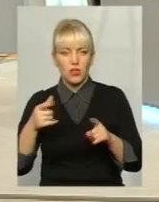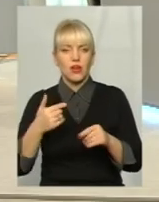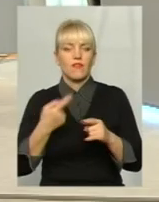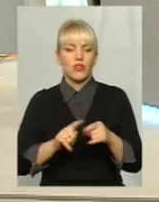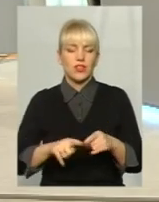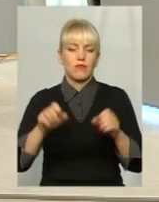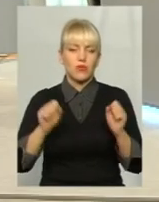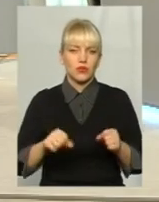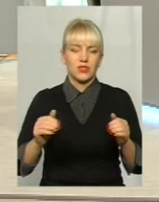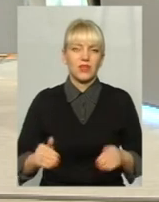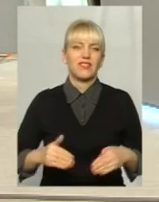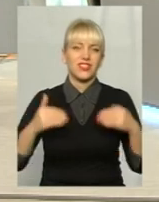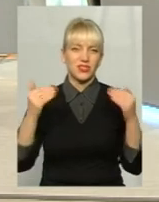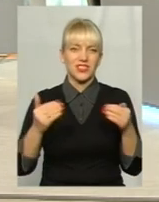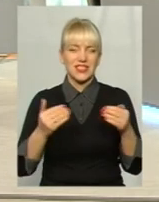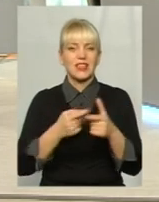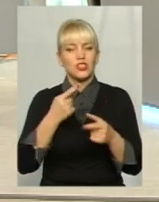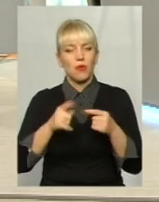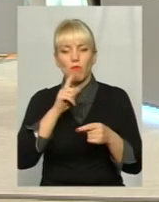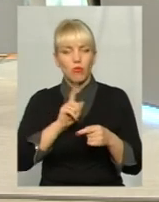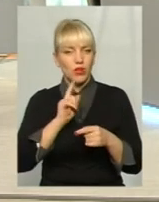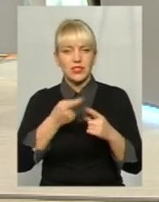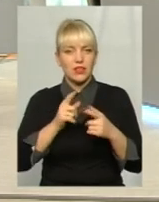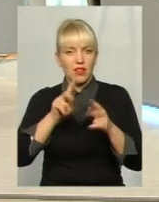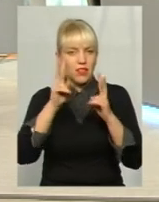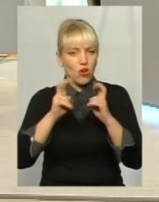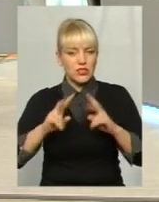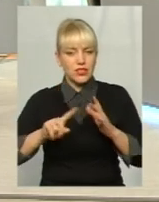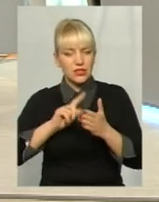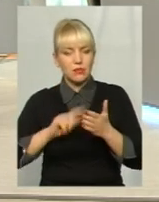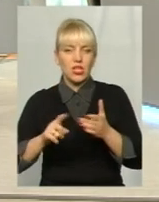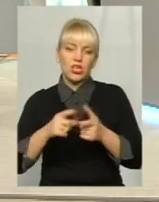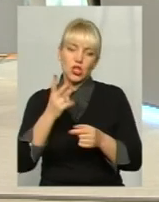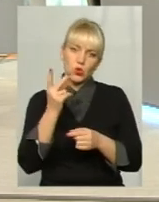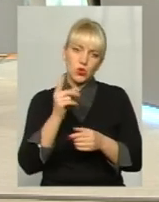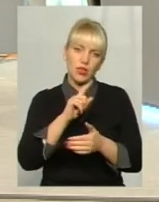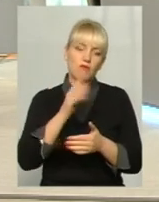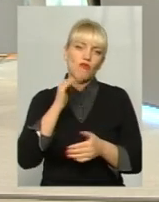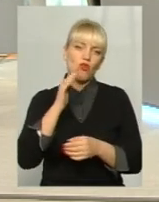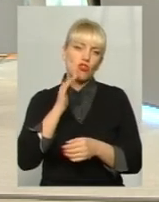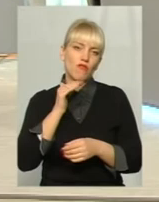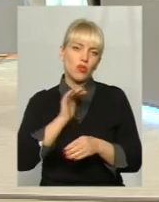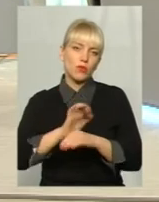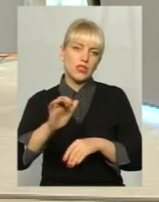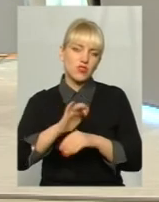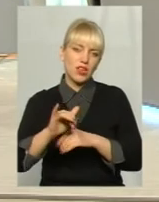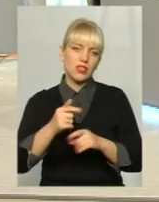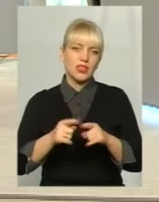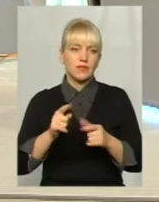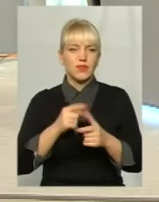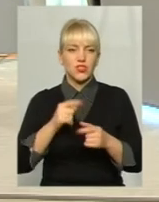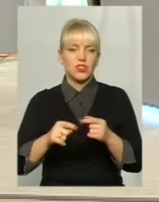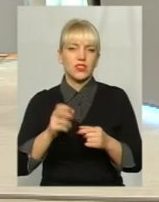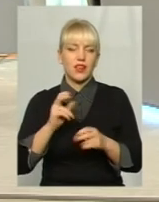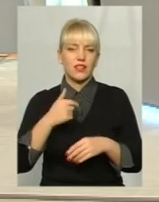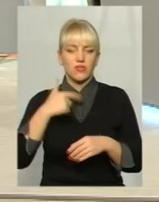можуть підвищитися? Чи поки що це не розглядається, це питання? І друге питання, все ж таки, по воді, водопостачання та водовведення, скоріш за все, я